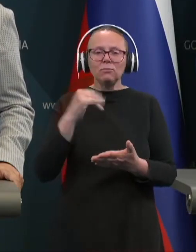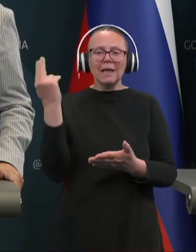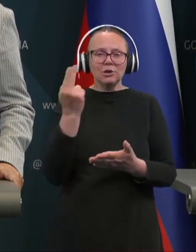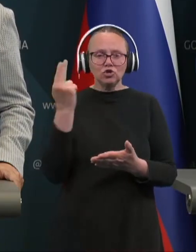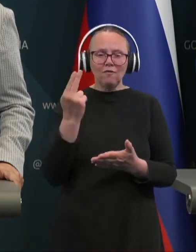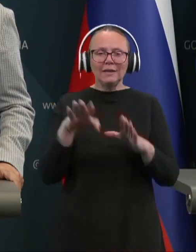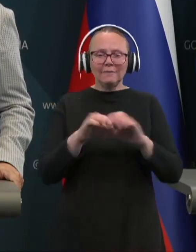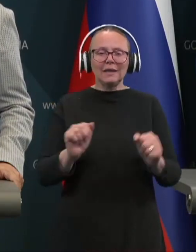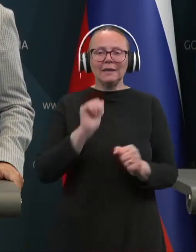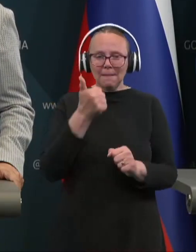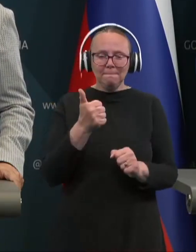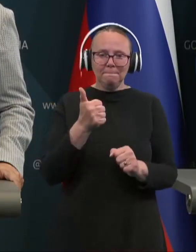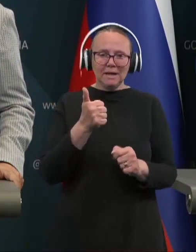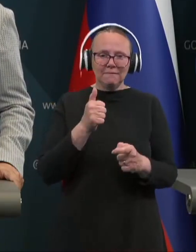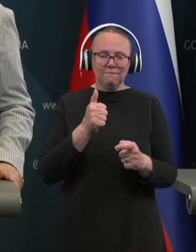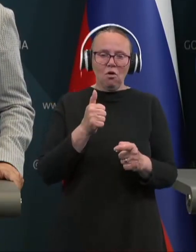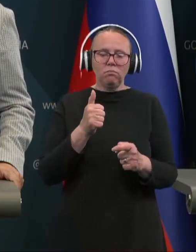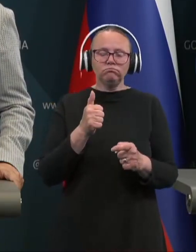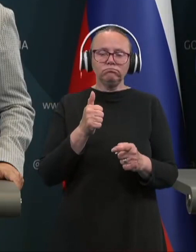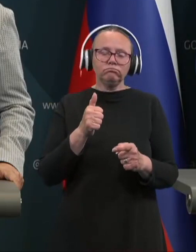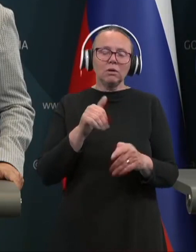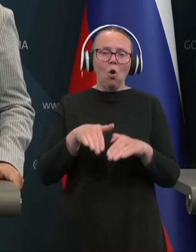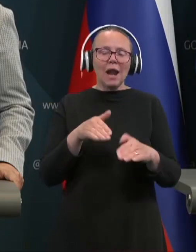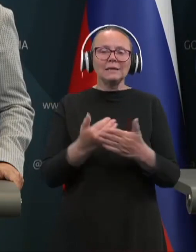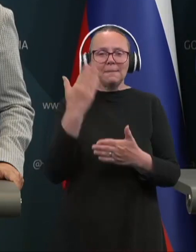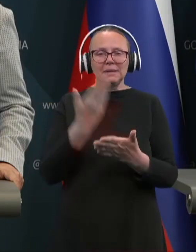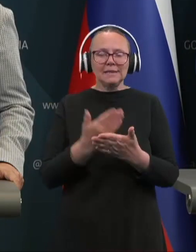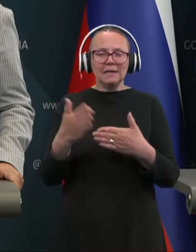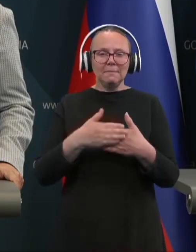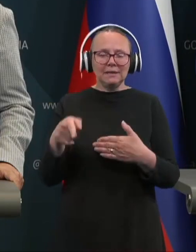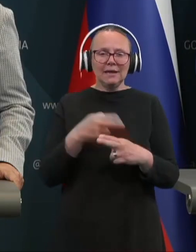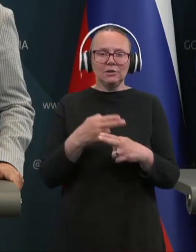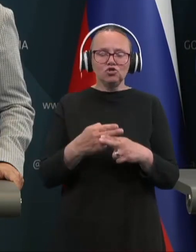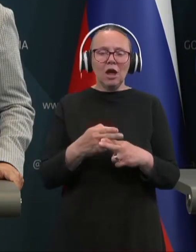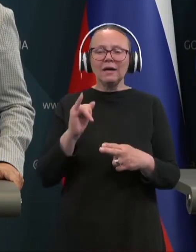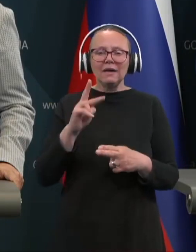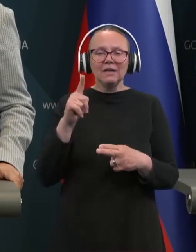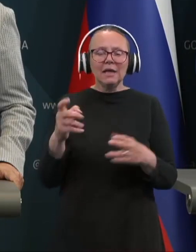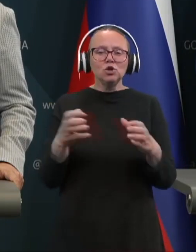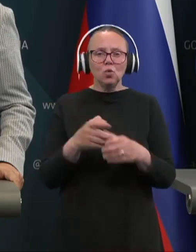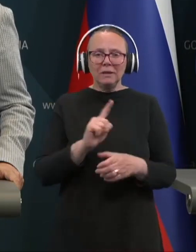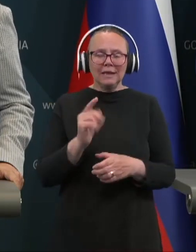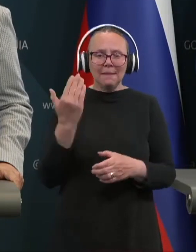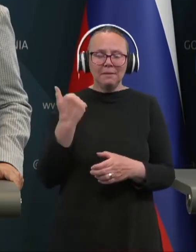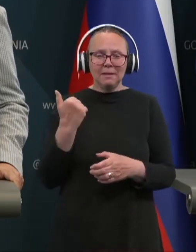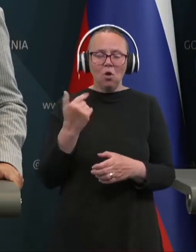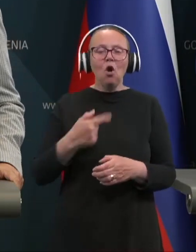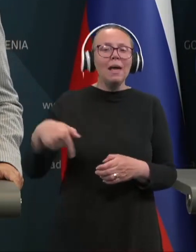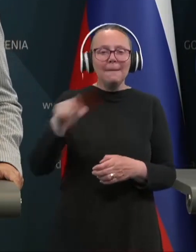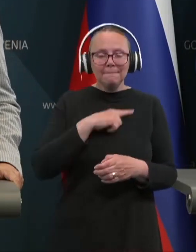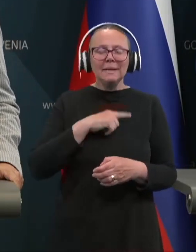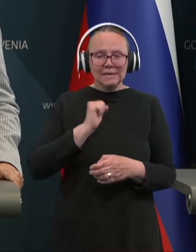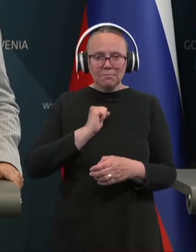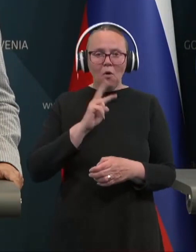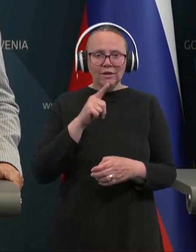Slovenija naredstorila prvi korak za priznanje pri teh državah, je v tej skupini, ne bi bilo? Mi smo v tej